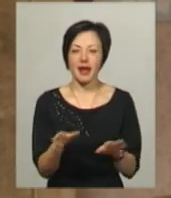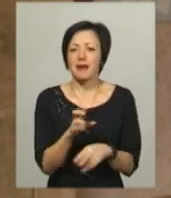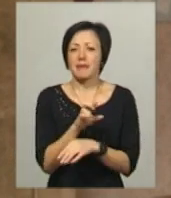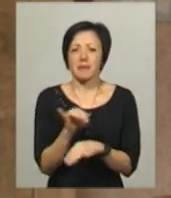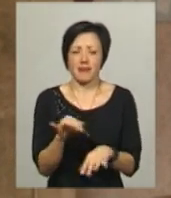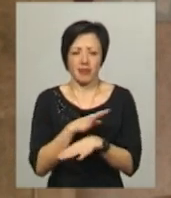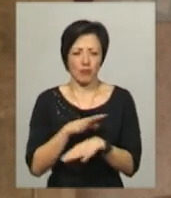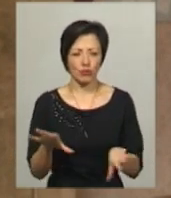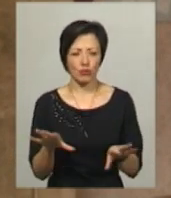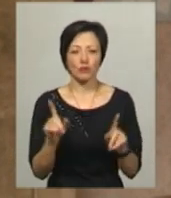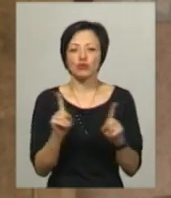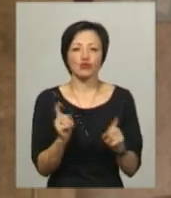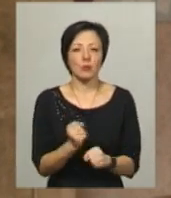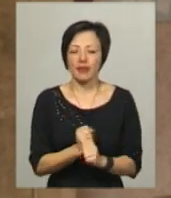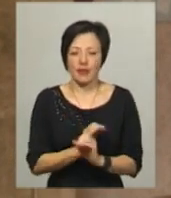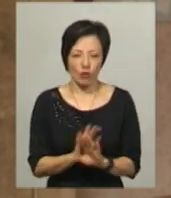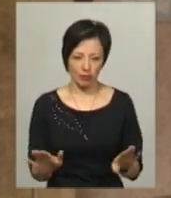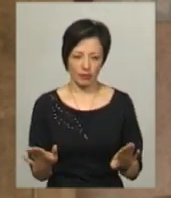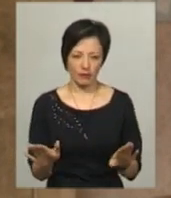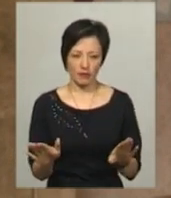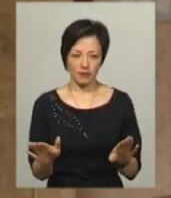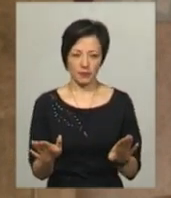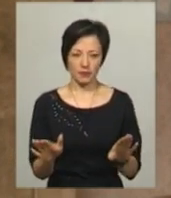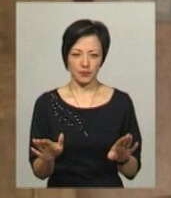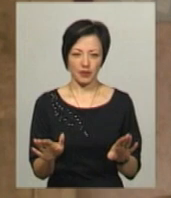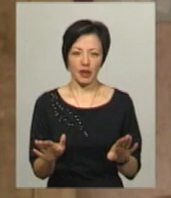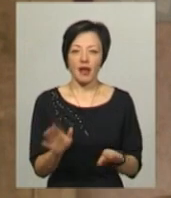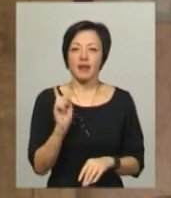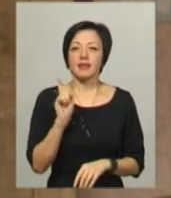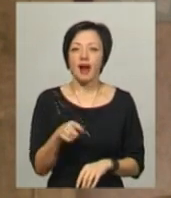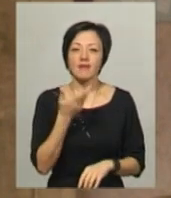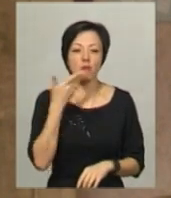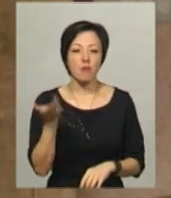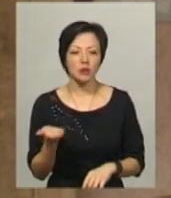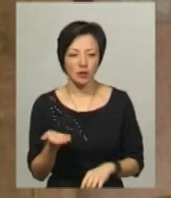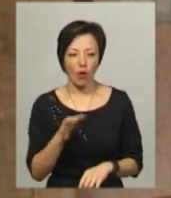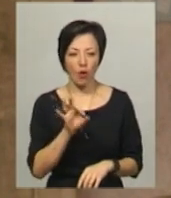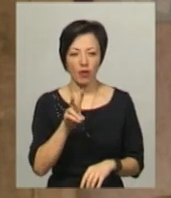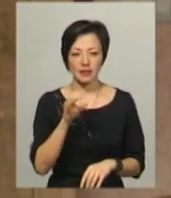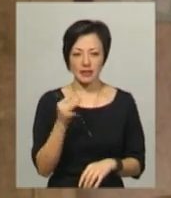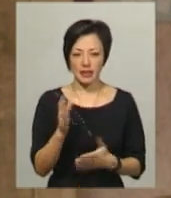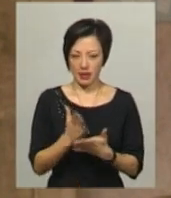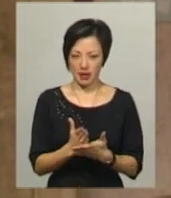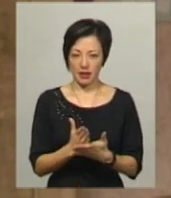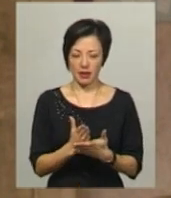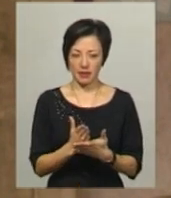був, що би він не робив, навіть монологи у Олексія є. Хоч